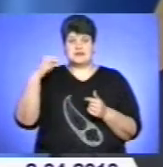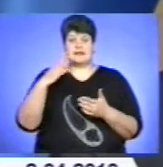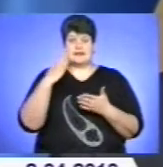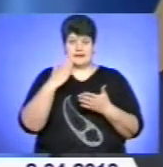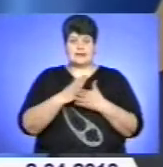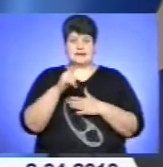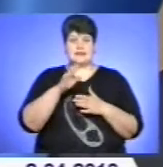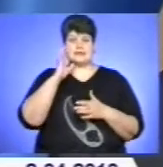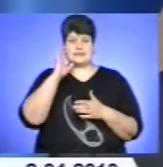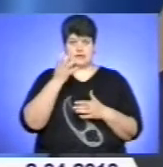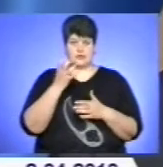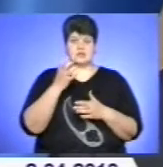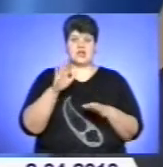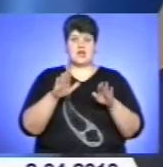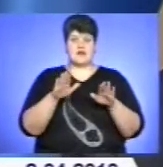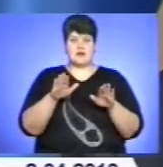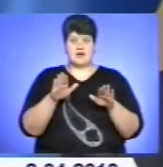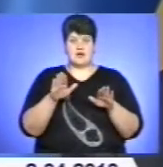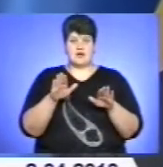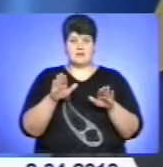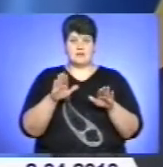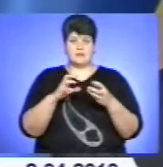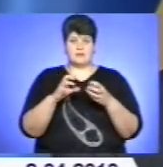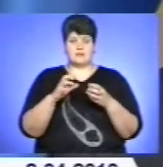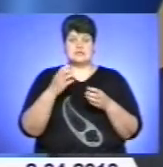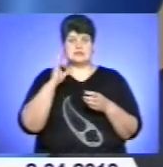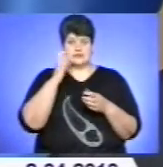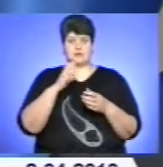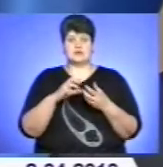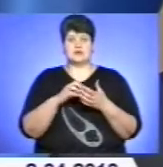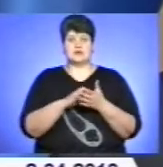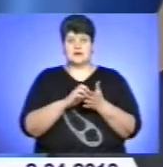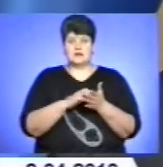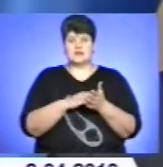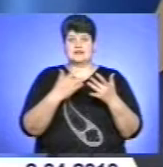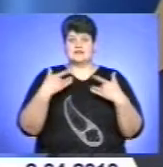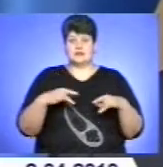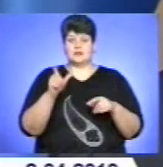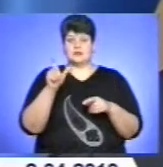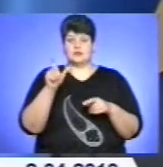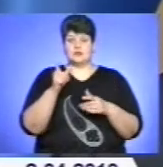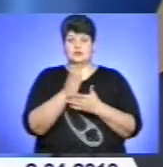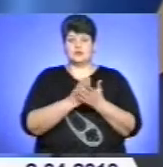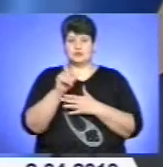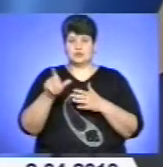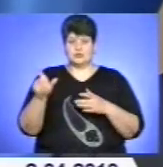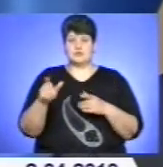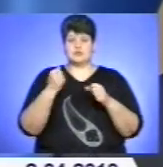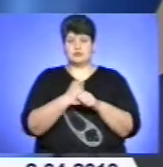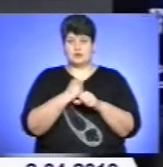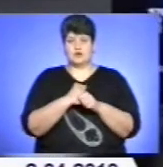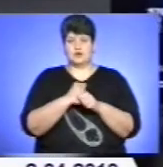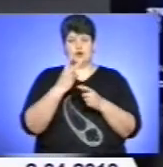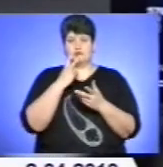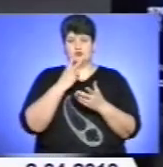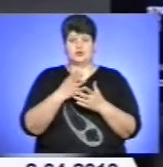серйозний важель. Це просто звільнення тих чиновників з роботи, які ще не повернулися ближче до людей.